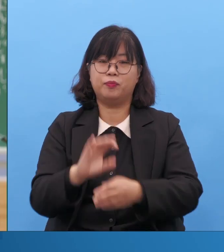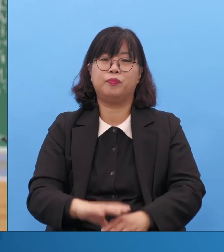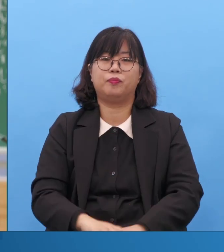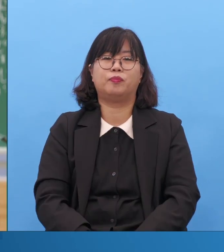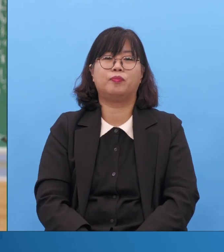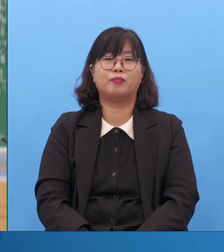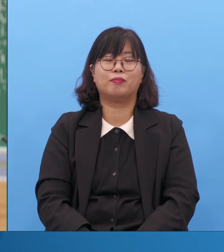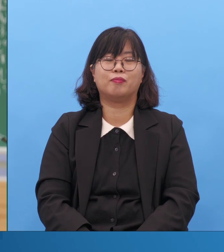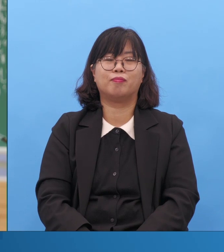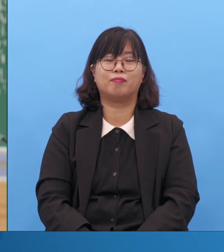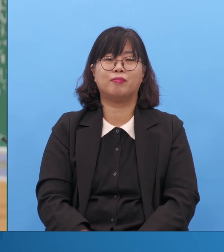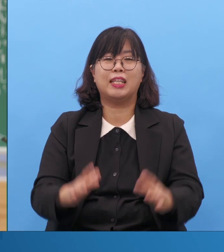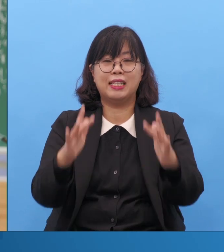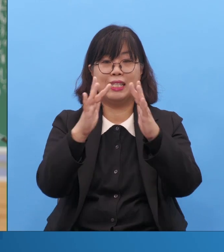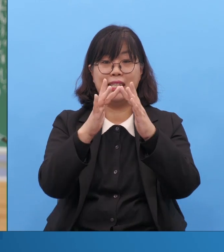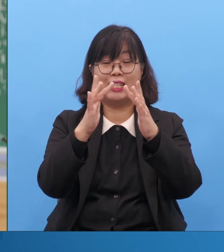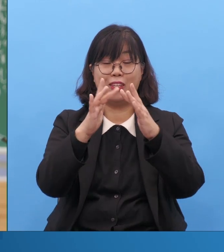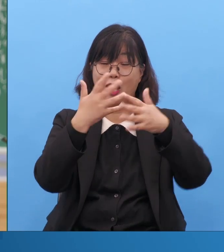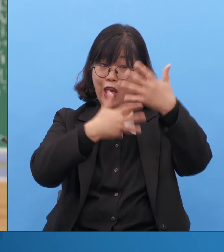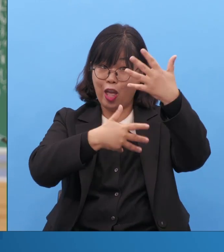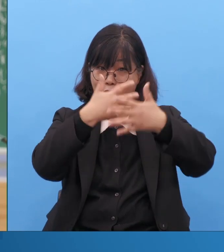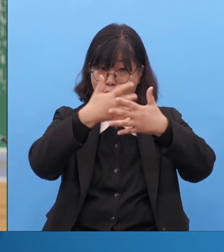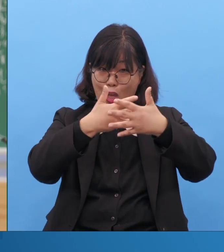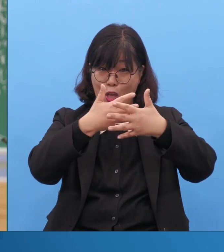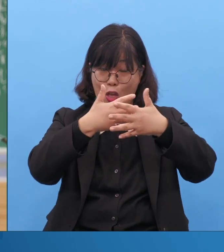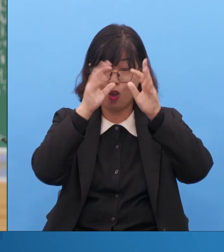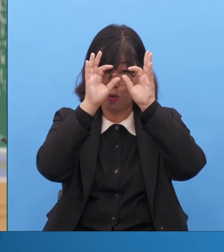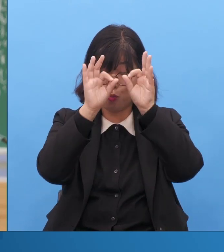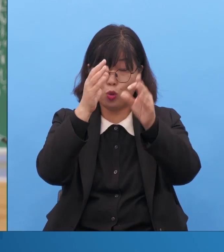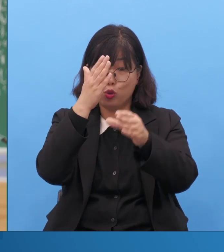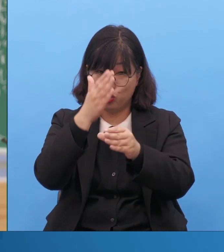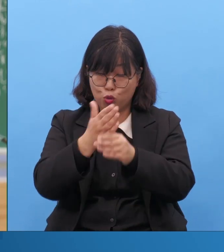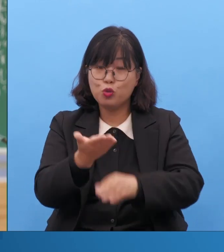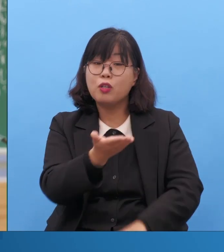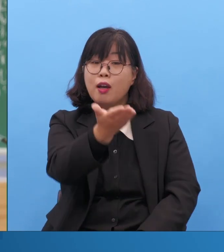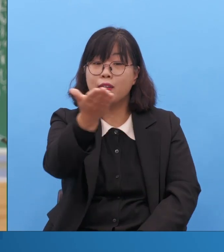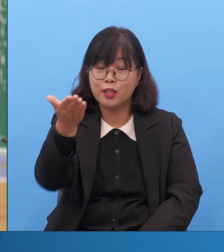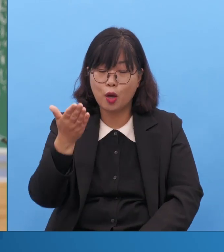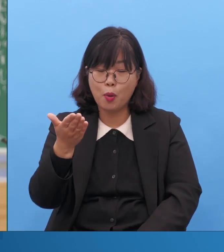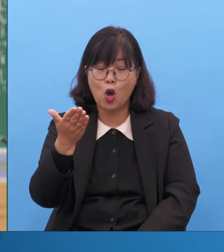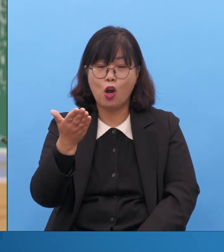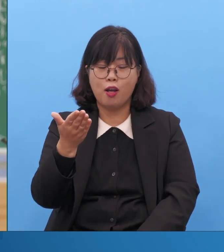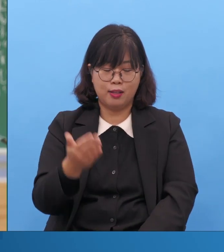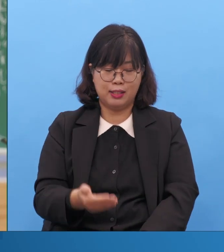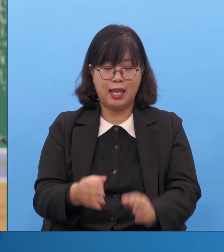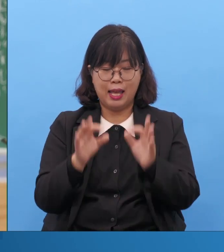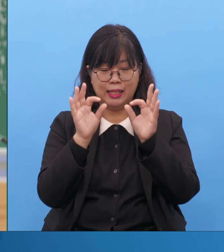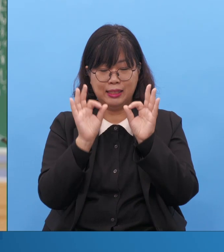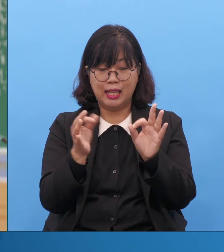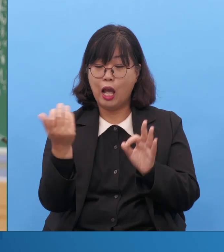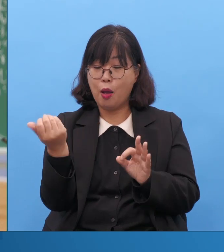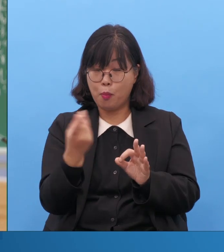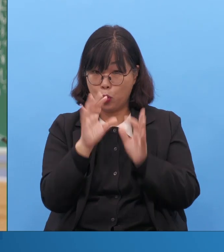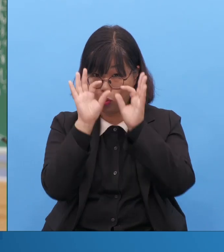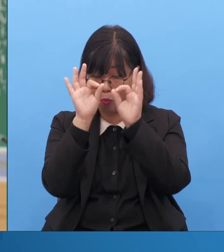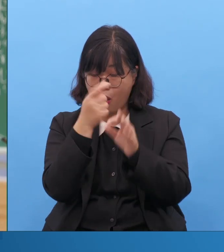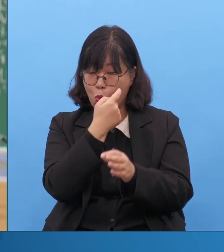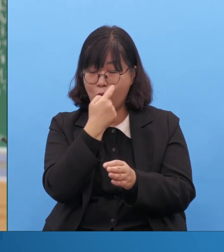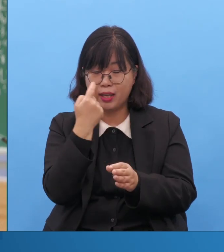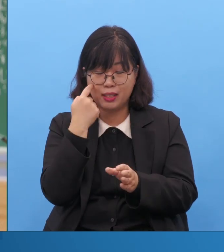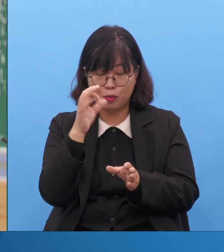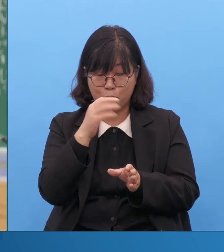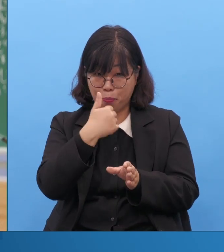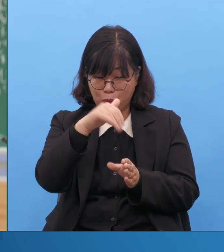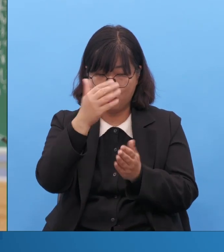온라인으로 참석하시는 분은 자막으로 나오는 계좌에 마음을 담아 헌금해 주시기 바랍니다. 참석하시기 바랍니다.